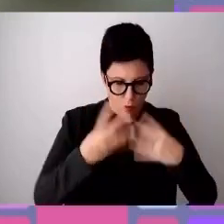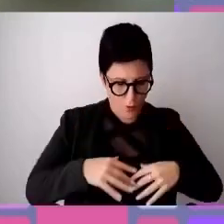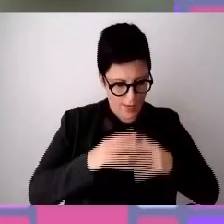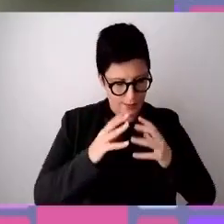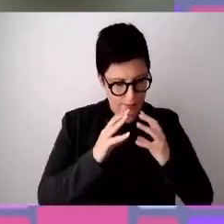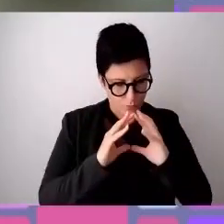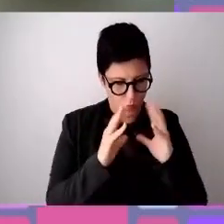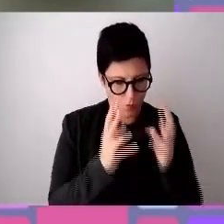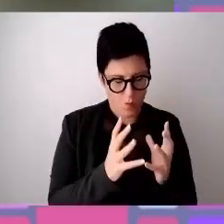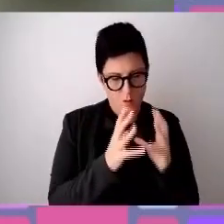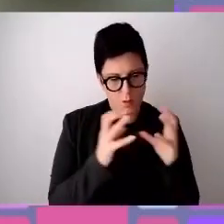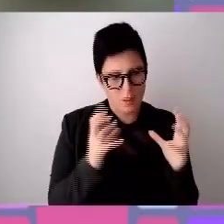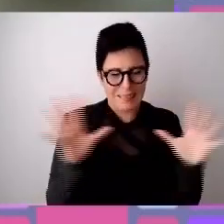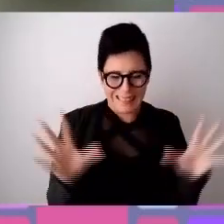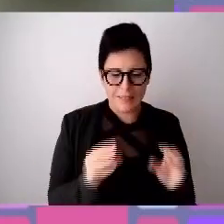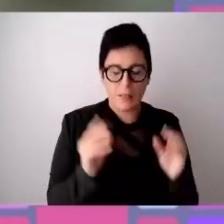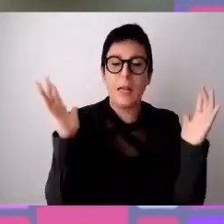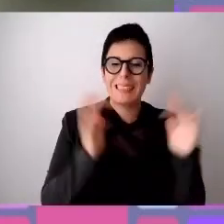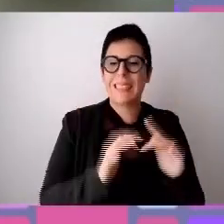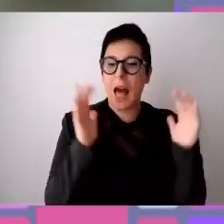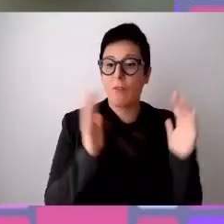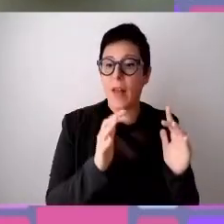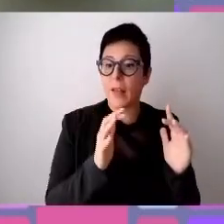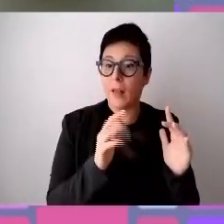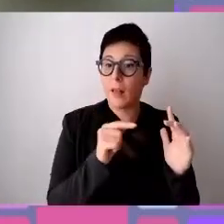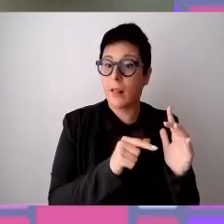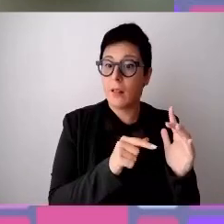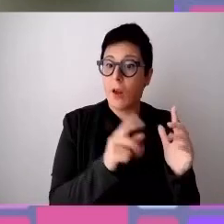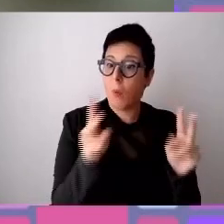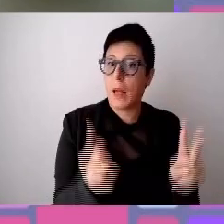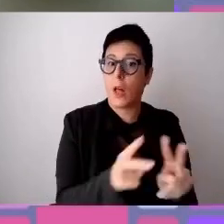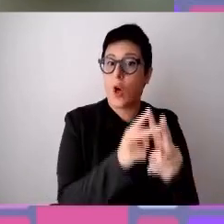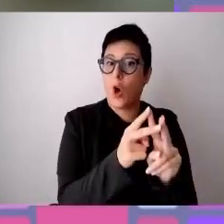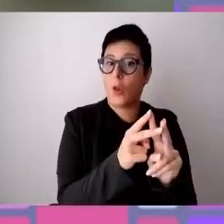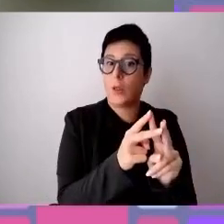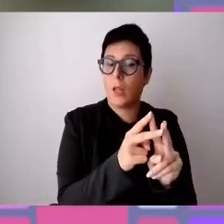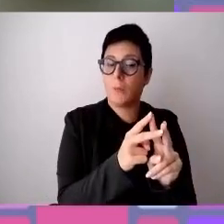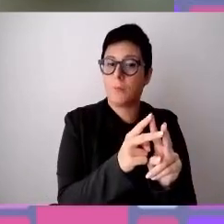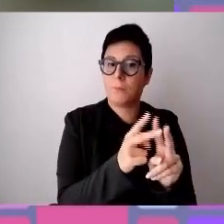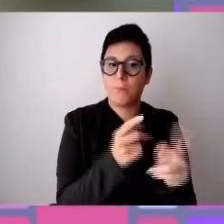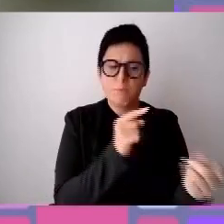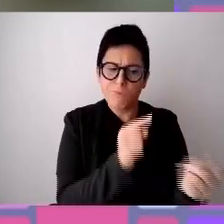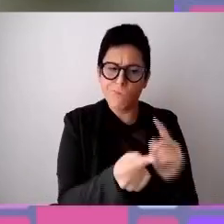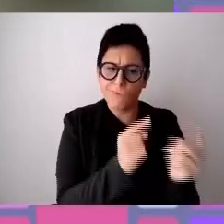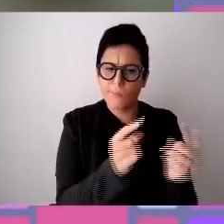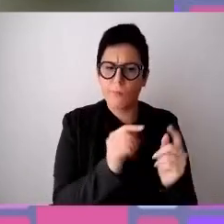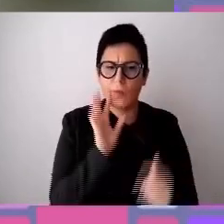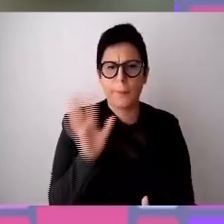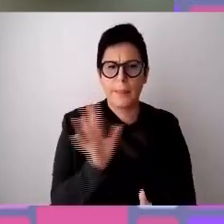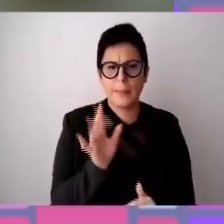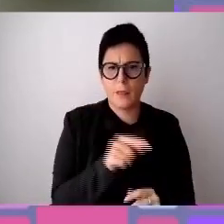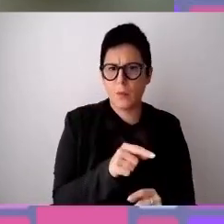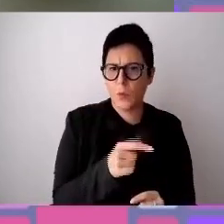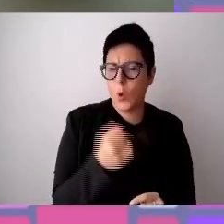incominciare a far fare delle survey, perché le survey al di fuori di tutto, al di fuori di permettere di capire se per esempio ci sono quelle cose di